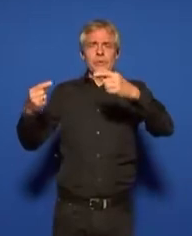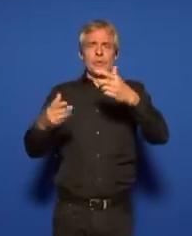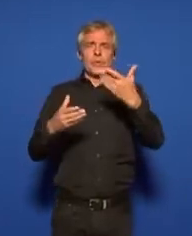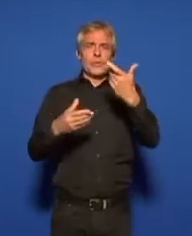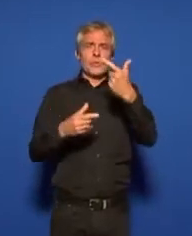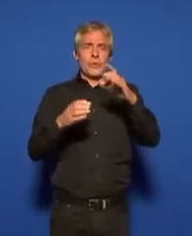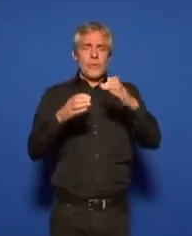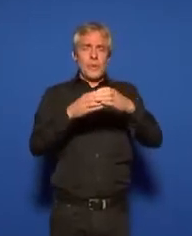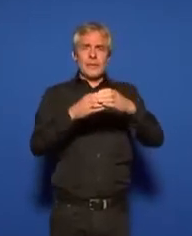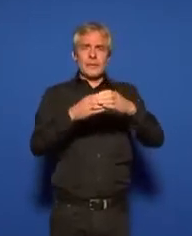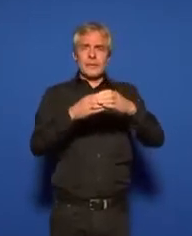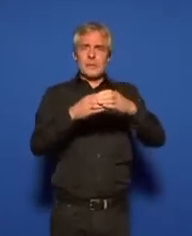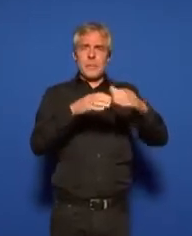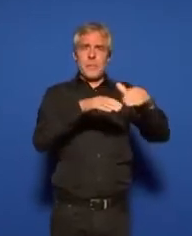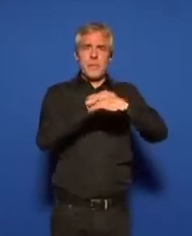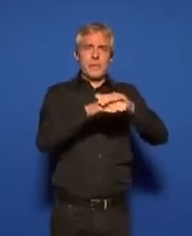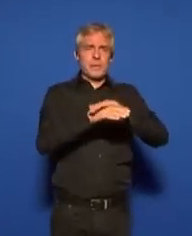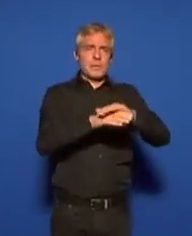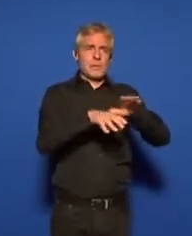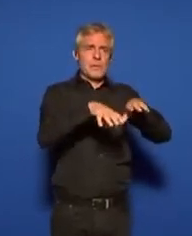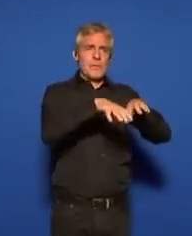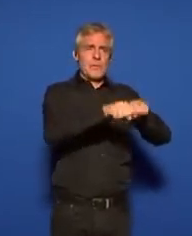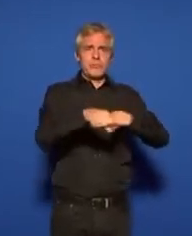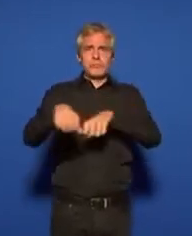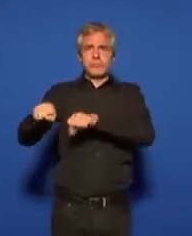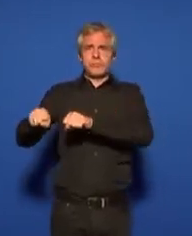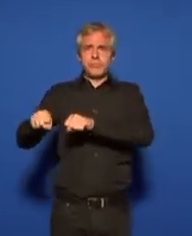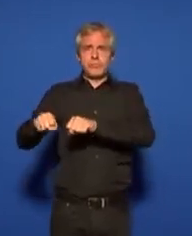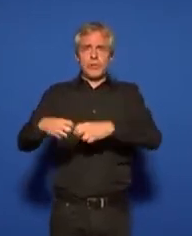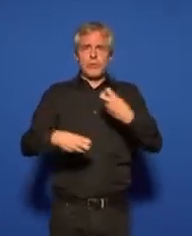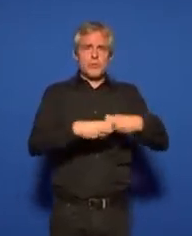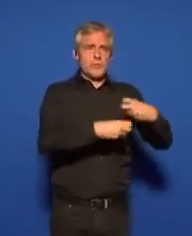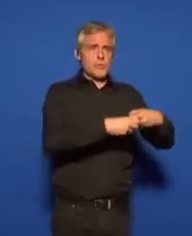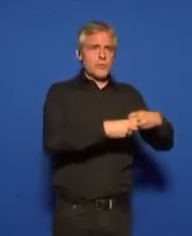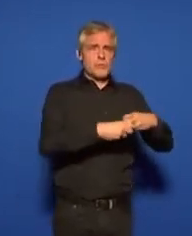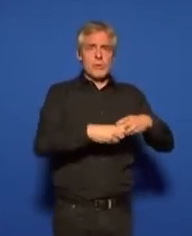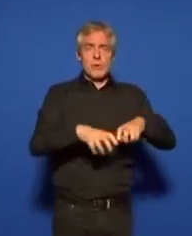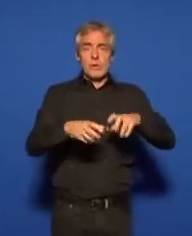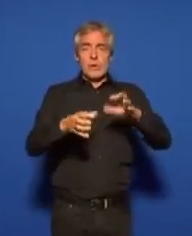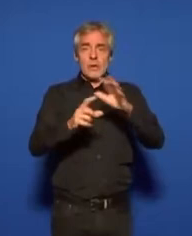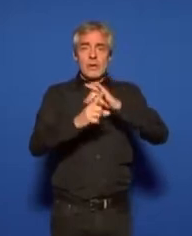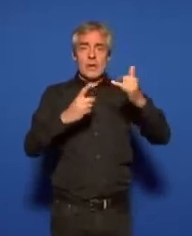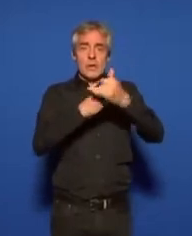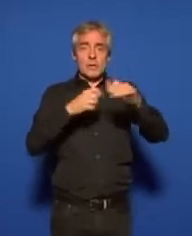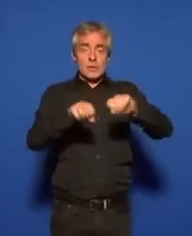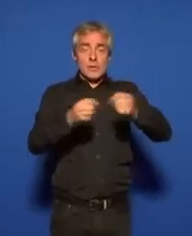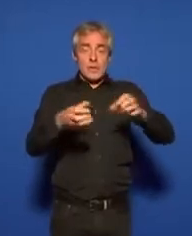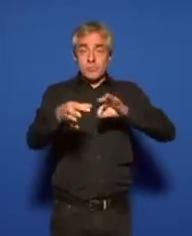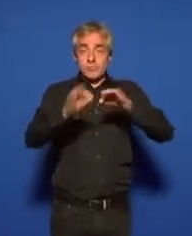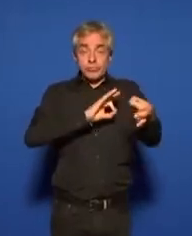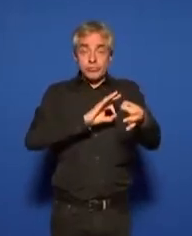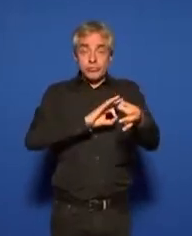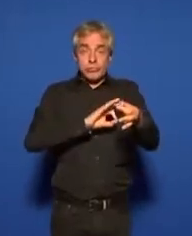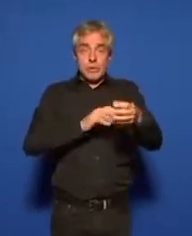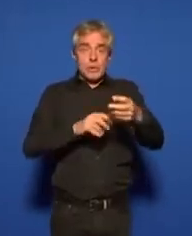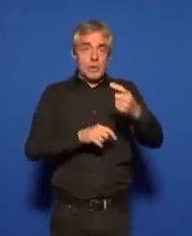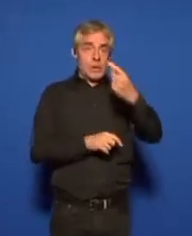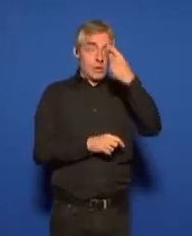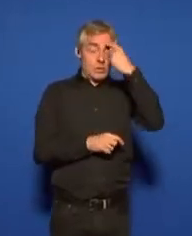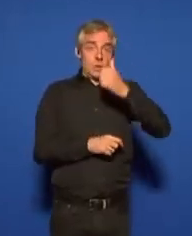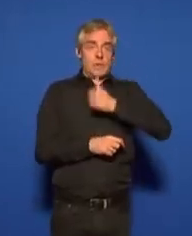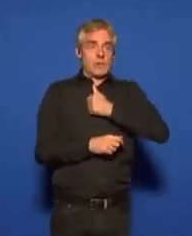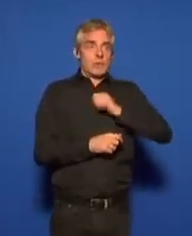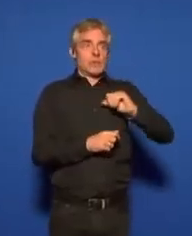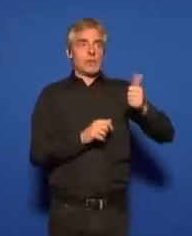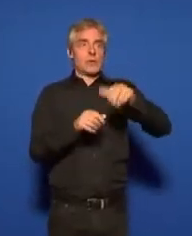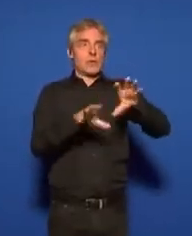partis, tous tenus chacun par leur noyau dur et qui déchirent la société et les consciences personnelles et